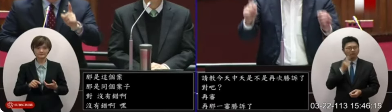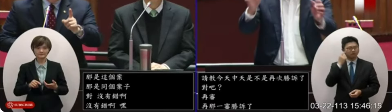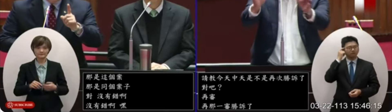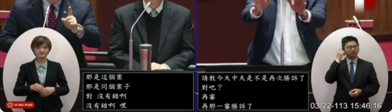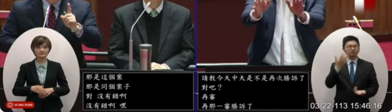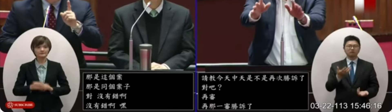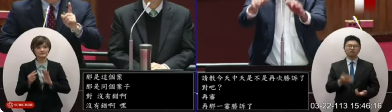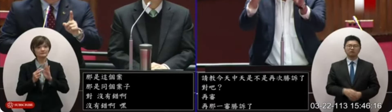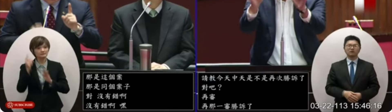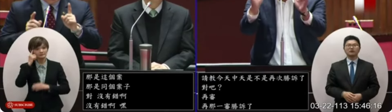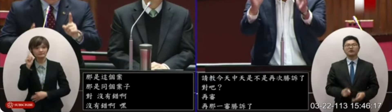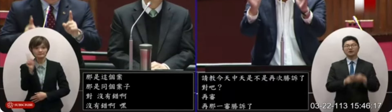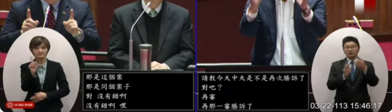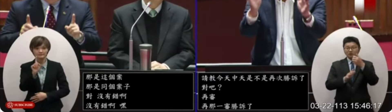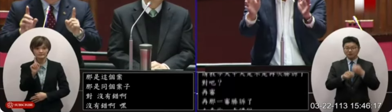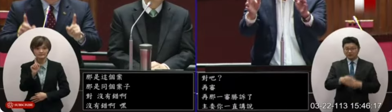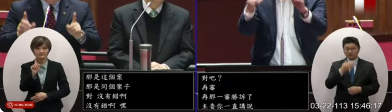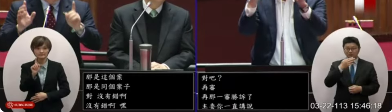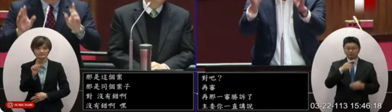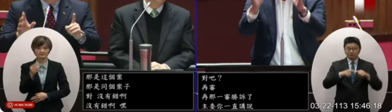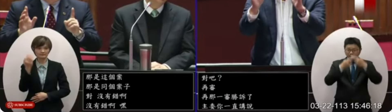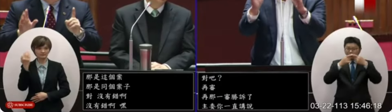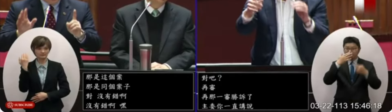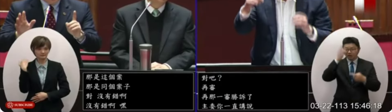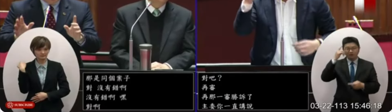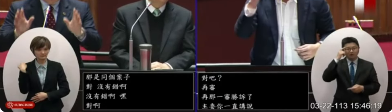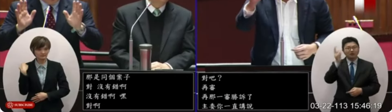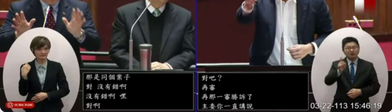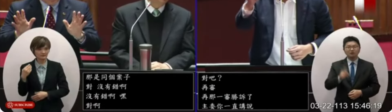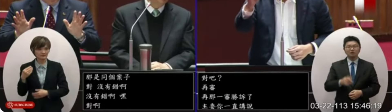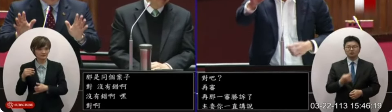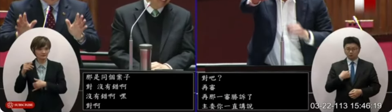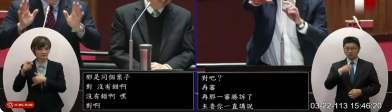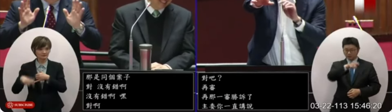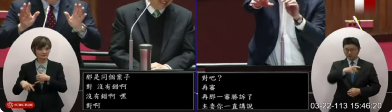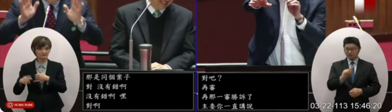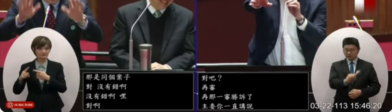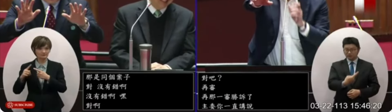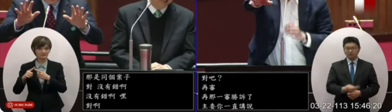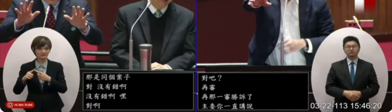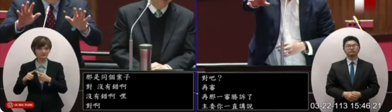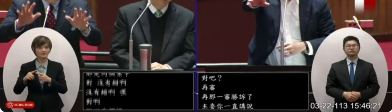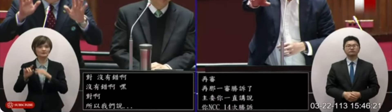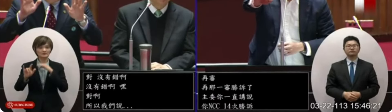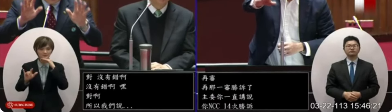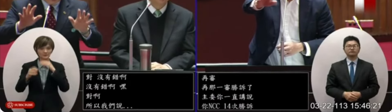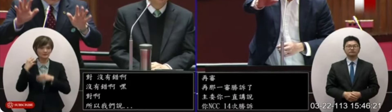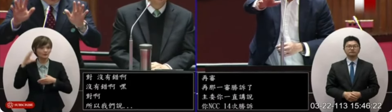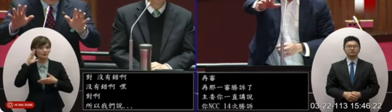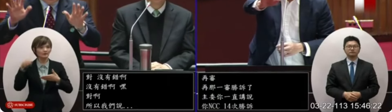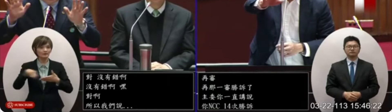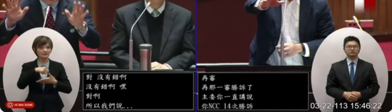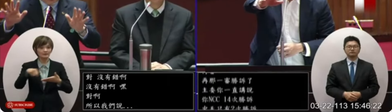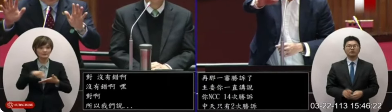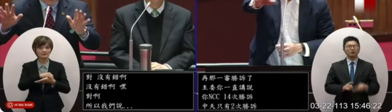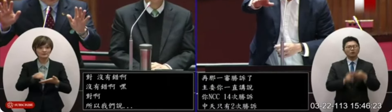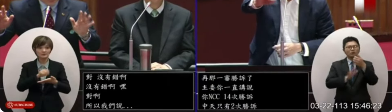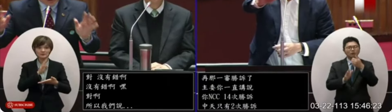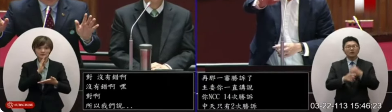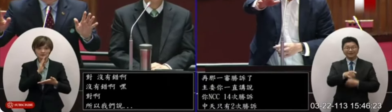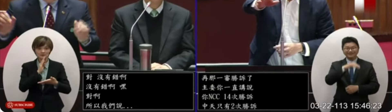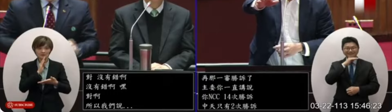拜託一出水什麼叫勝訴勝訴是說我跟你等一下我們新聞稿是寫勝訴